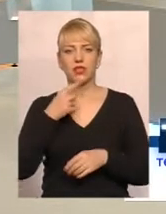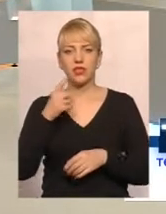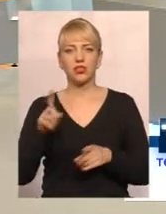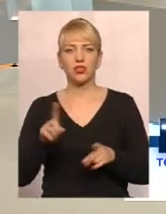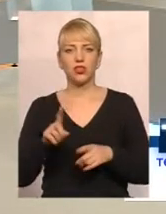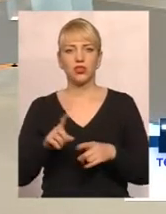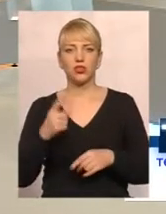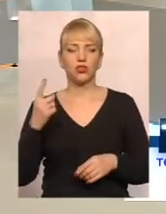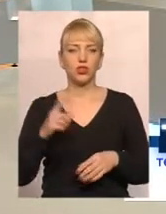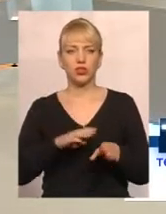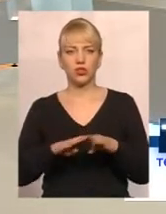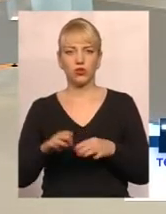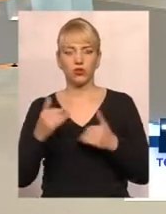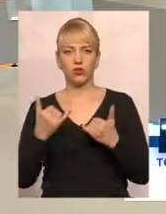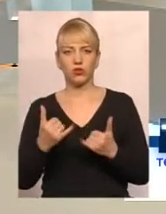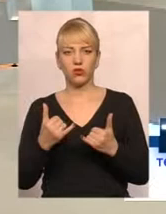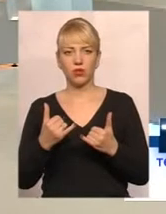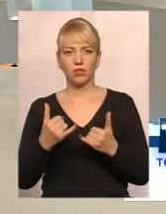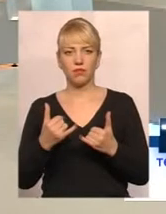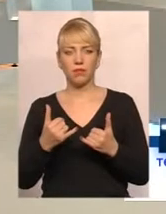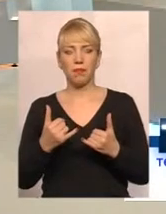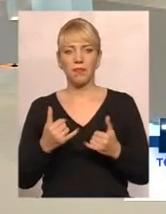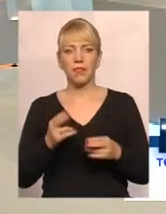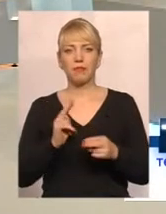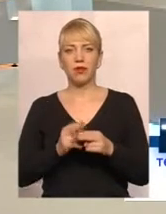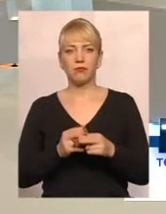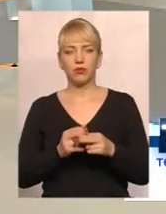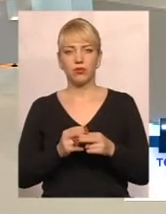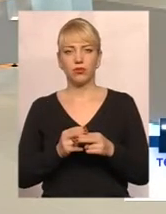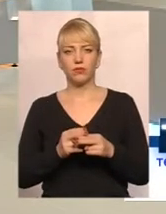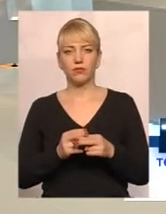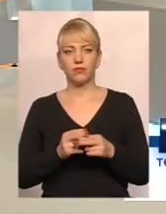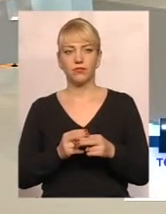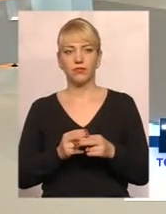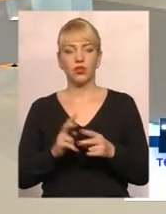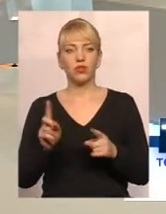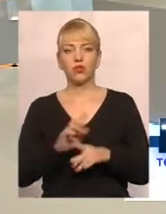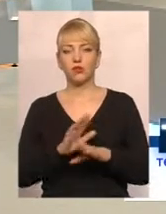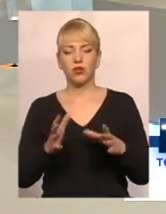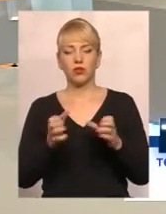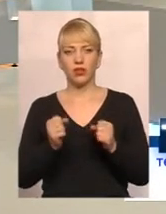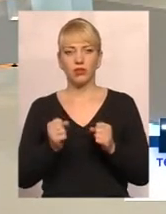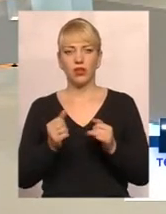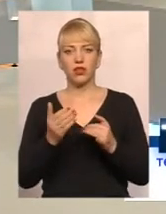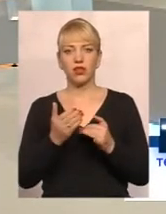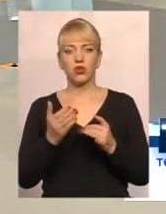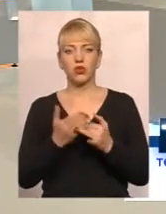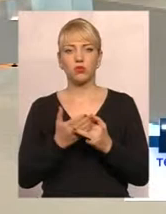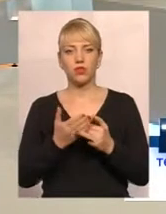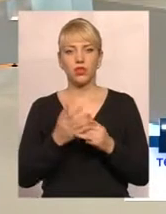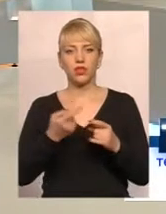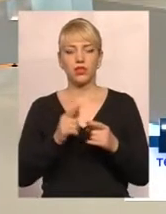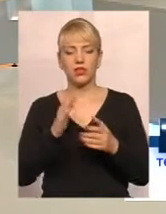єдиною сьогодні перепоною, щоб не отримати субсидію, є,